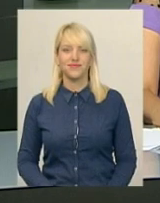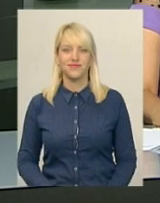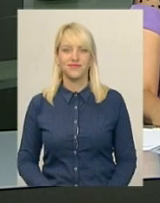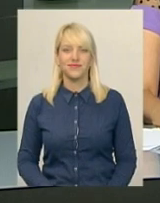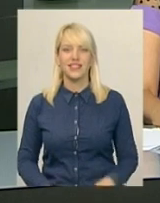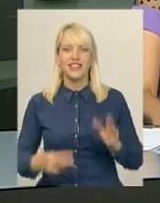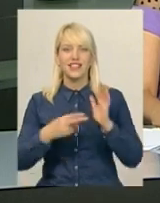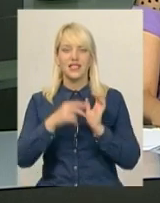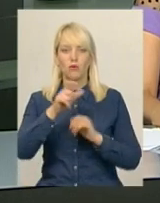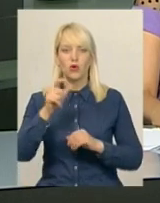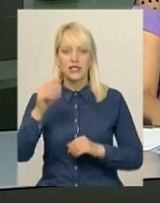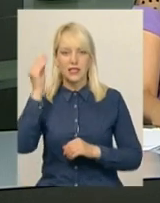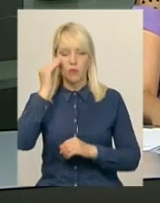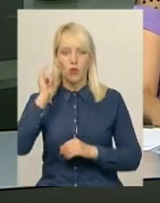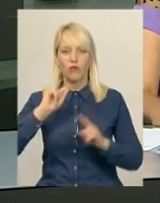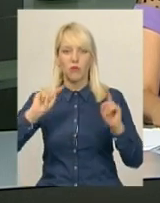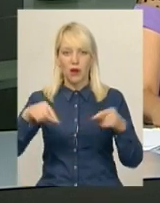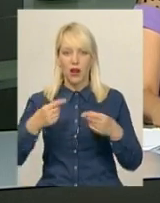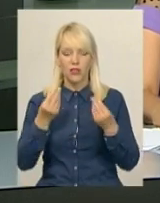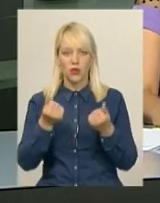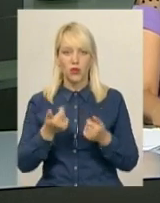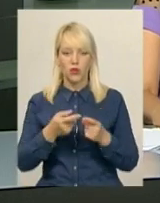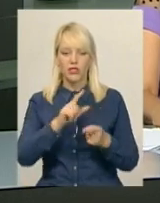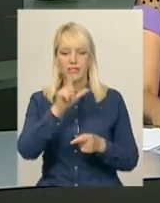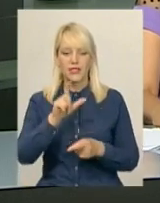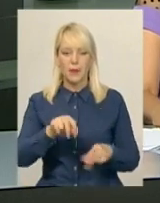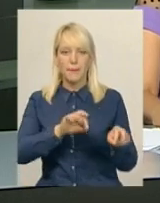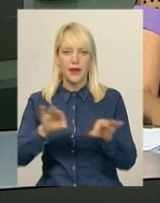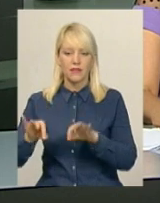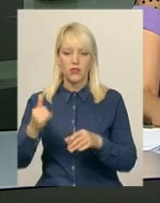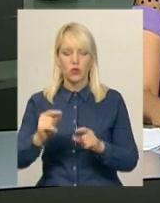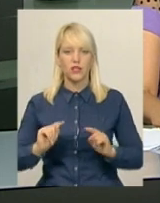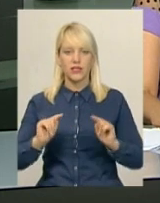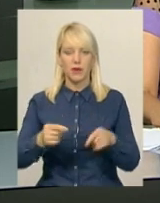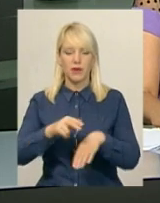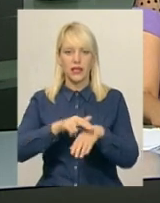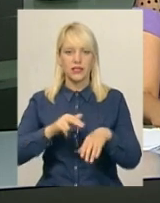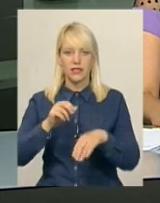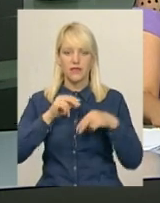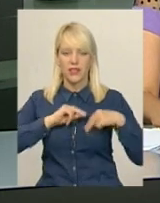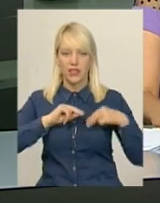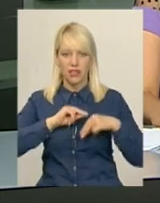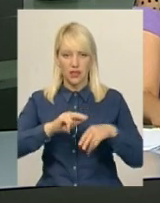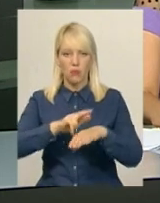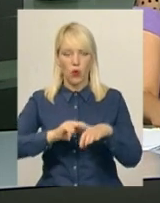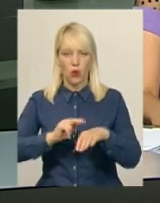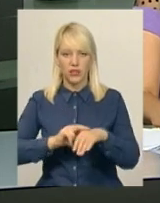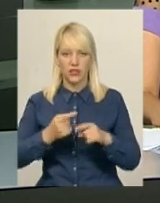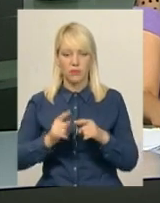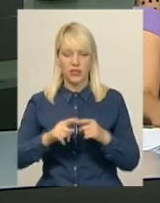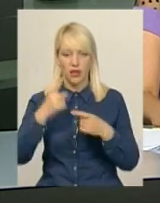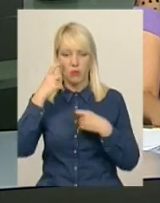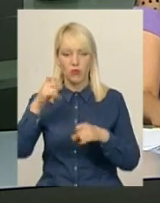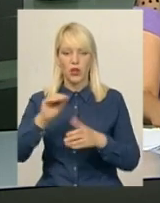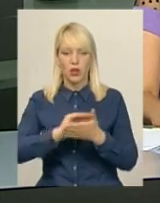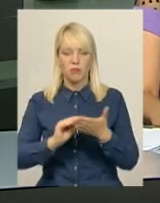Сімох осіб за підозру у вимаганні грошей з перевізників сьогодні затримали працівники обласної поліції. Про це повідомила прес